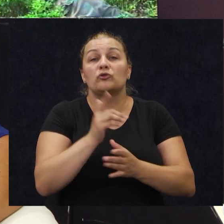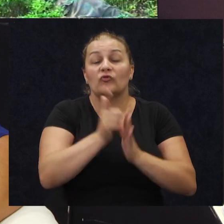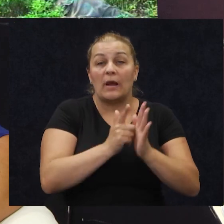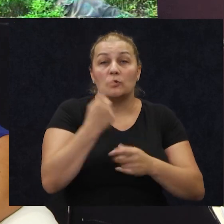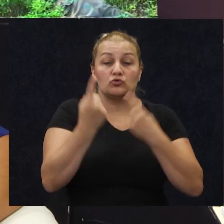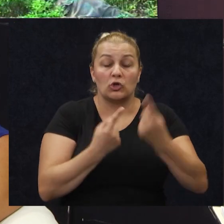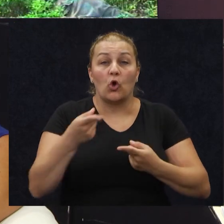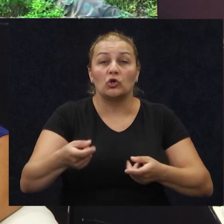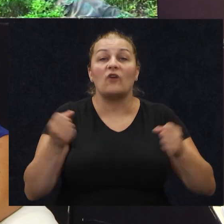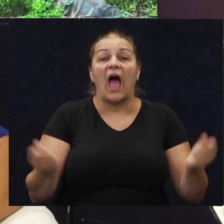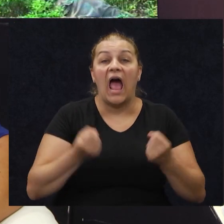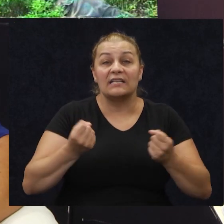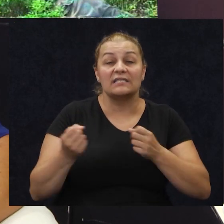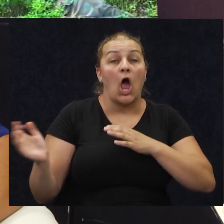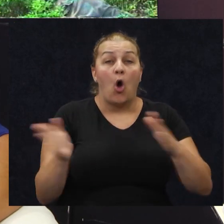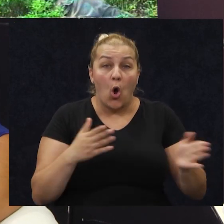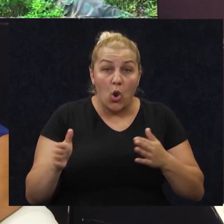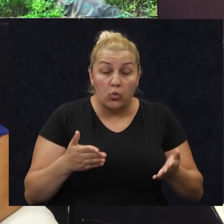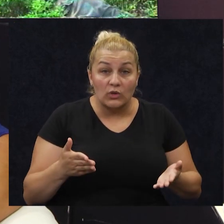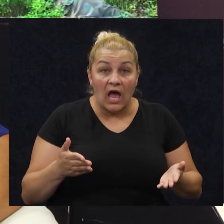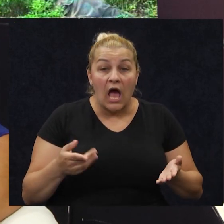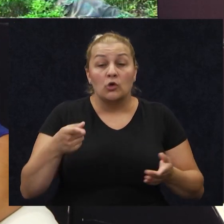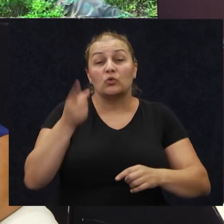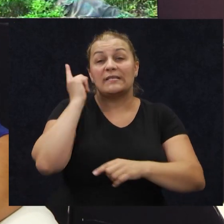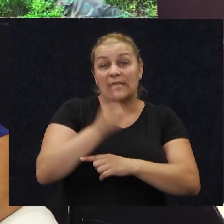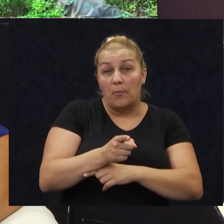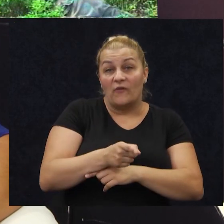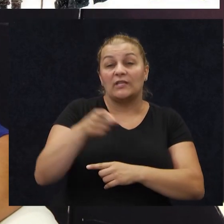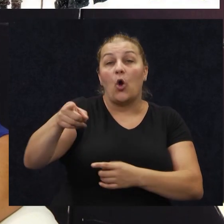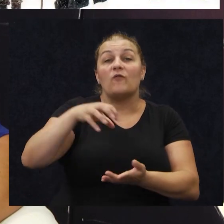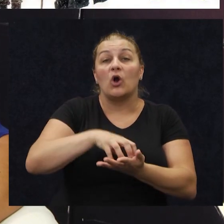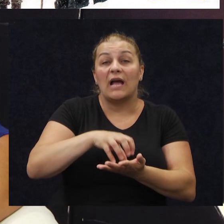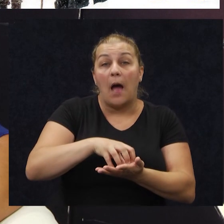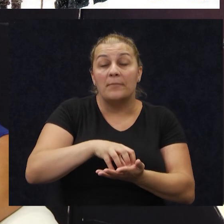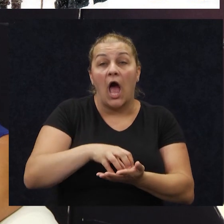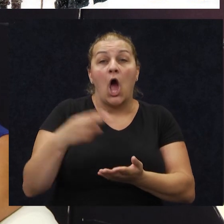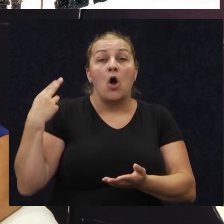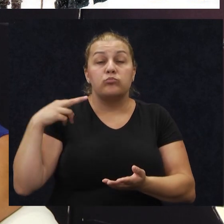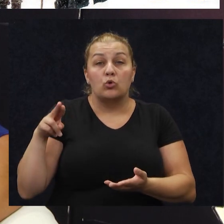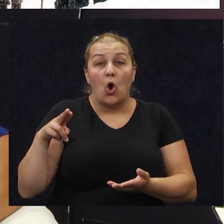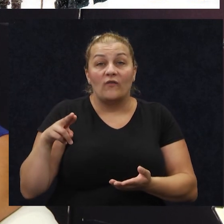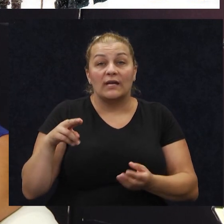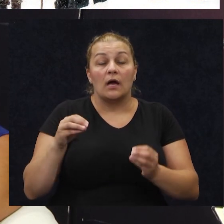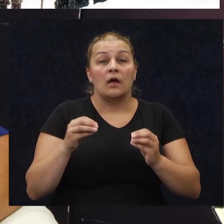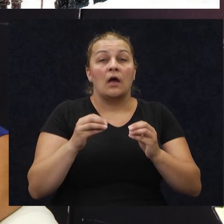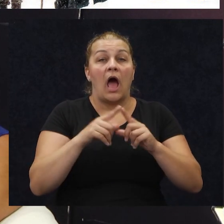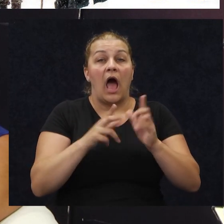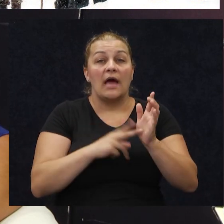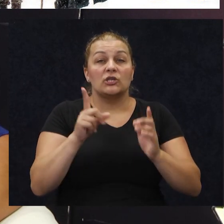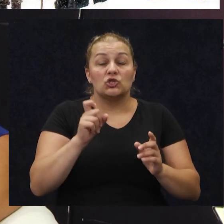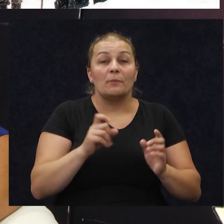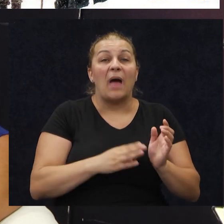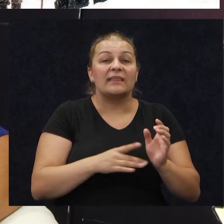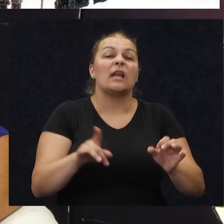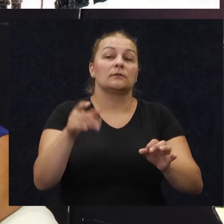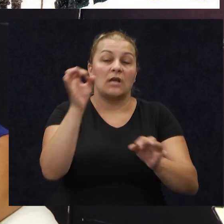je dogodila ta akcija Luja gdje je zapovjednik toga kampa pukovnik Brani Miranić Matan